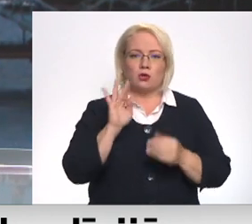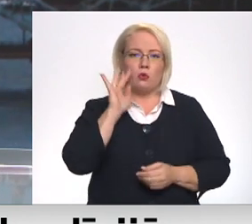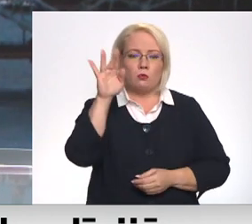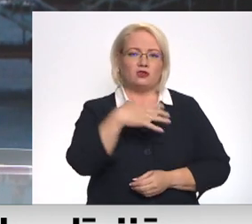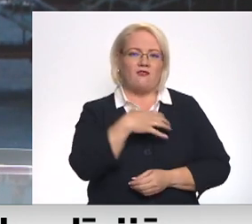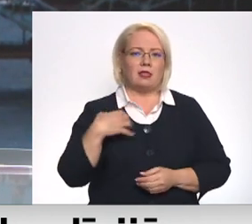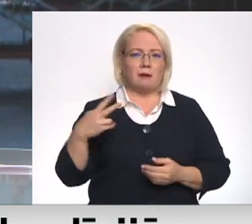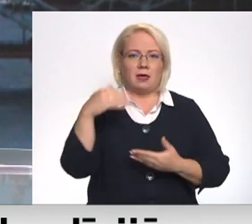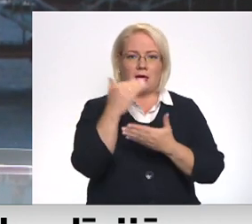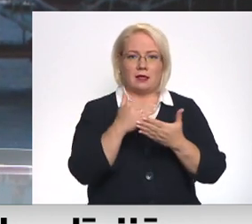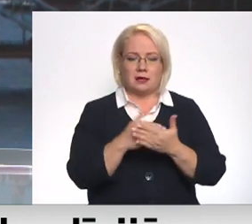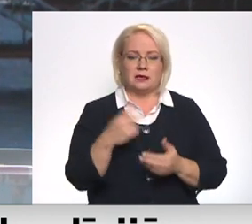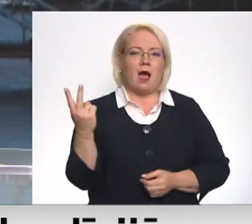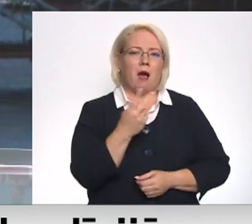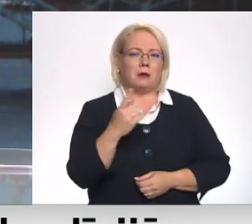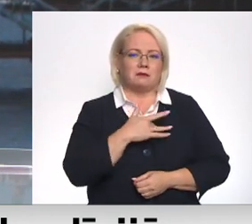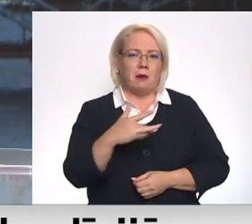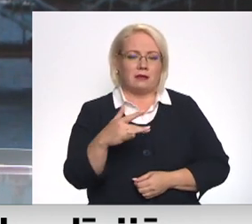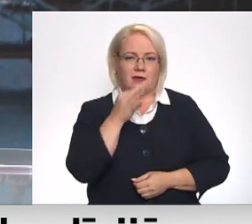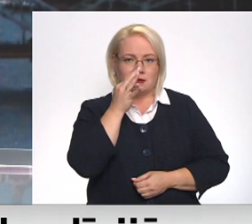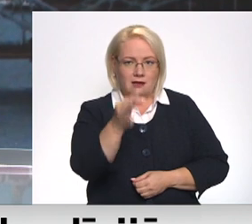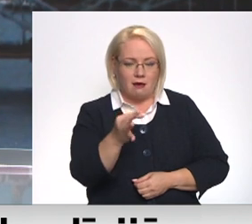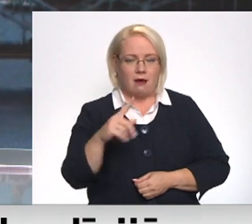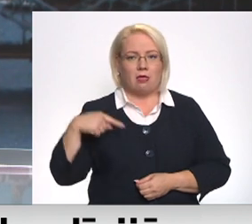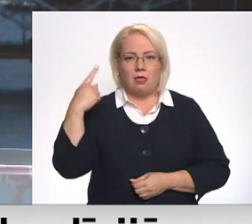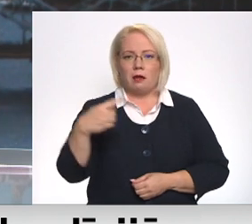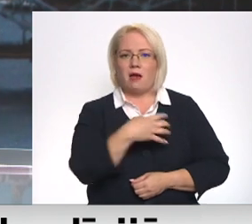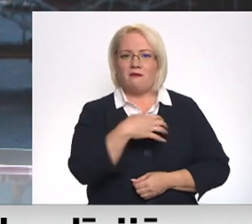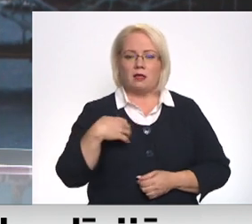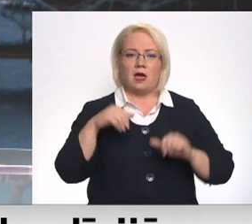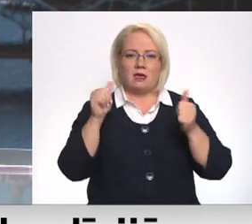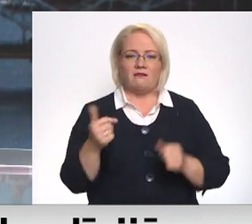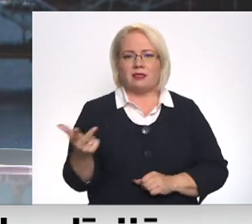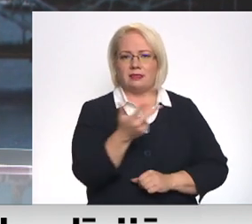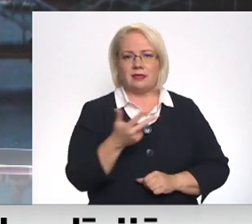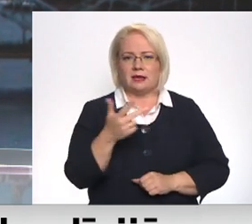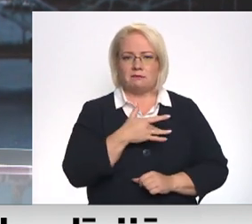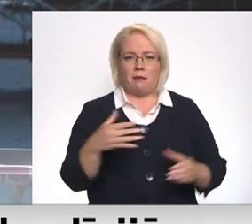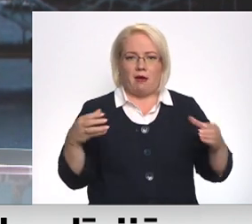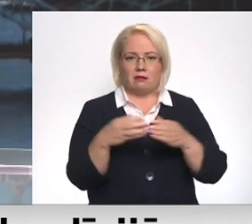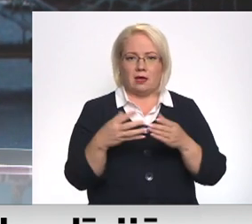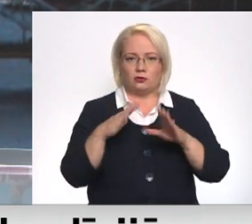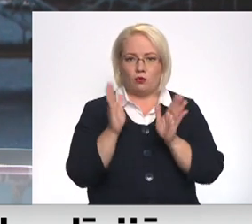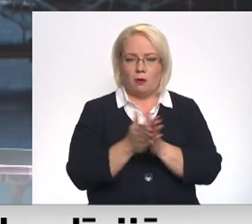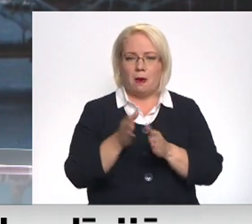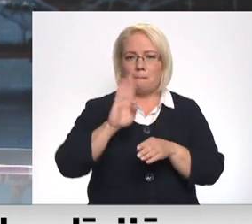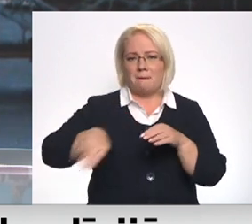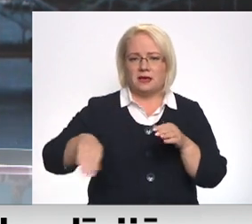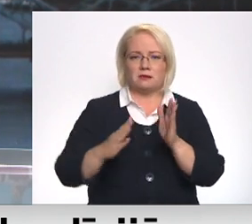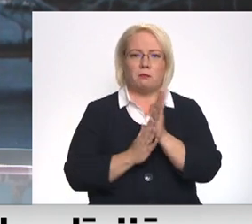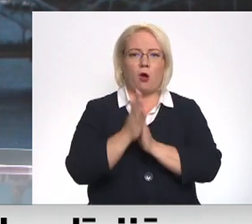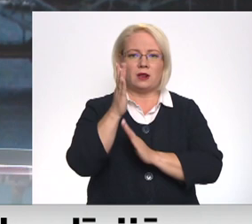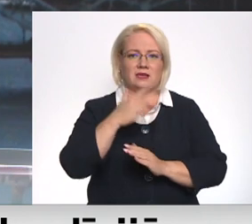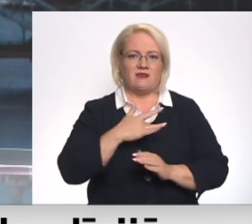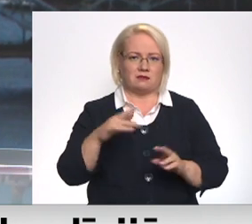deklarāciju. Abi politiskie spēki uzsver, ka nākamā valdība jāveido trīs partiju sastāvā bezprogresīvajiem.